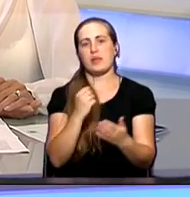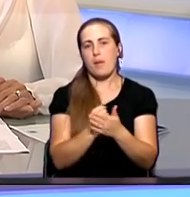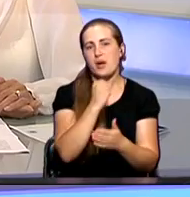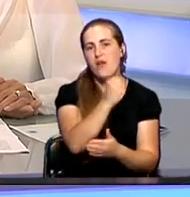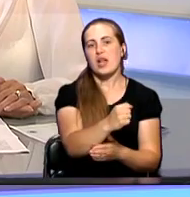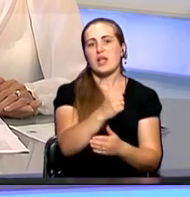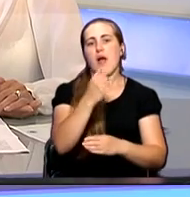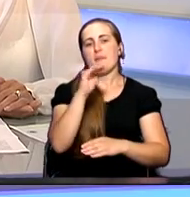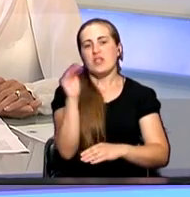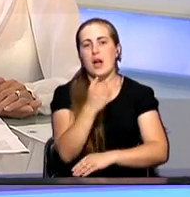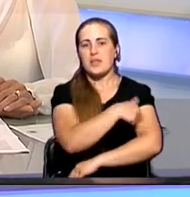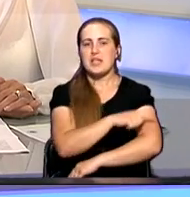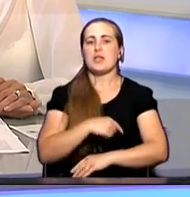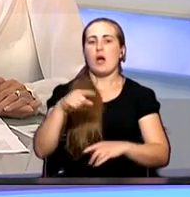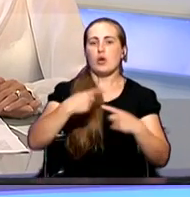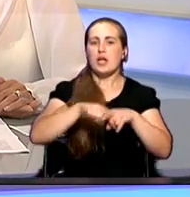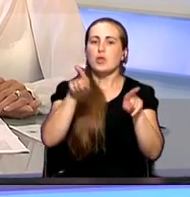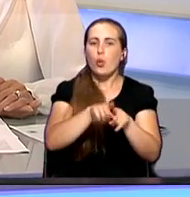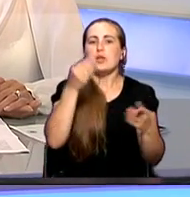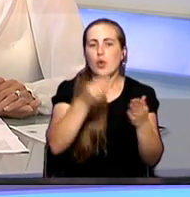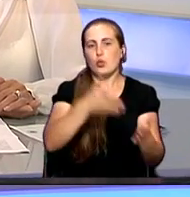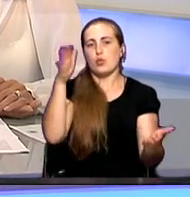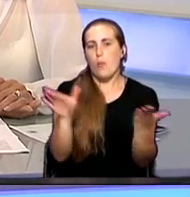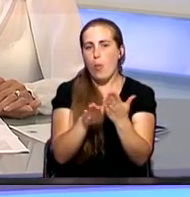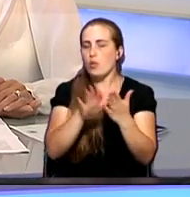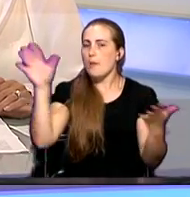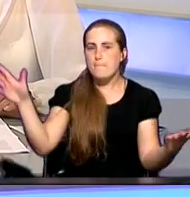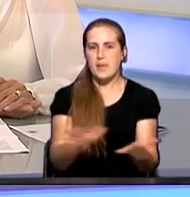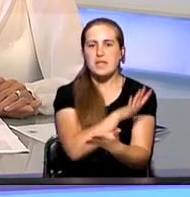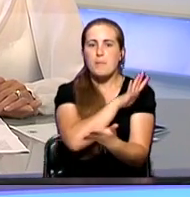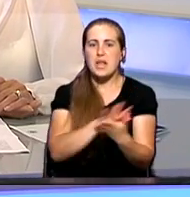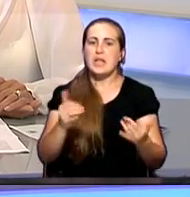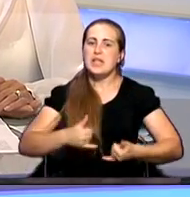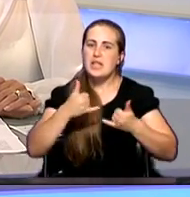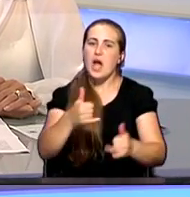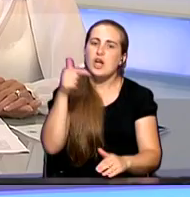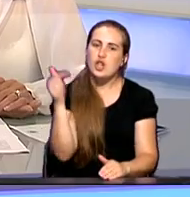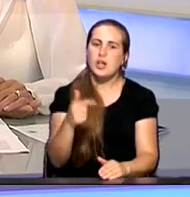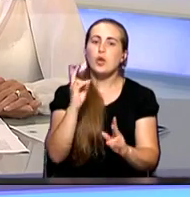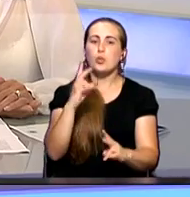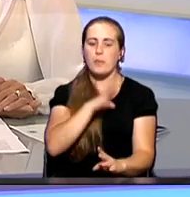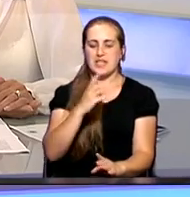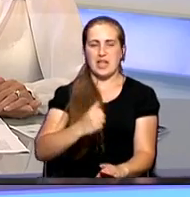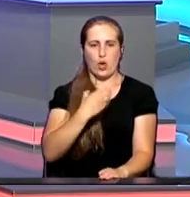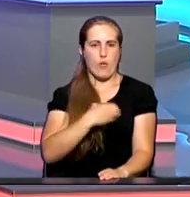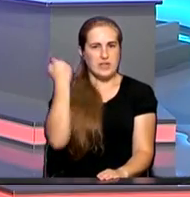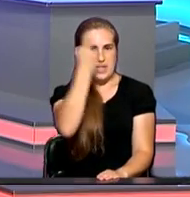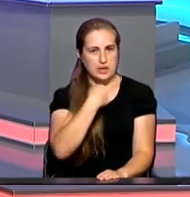медицинские организации для получения такой дорогостоящей помощи абсолютно бесплатно для гражданина, для застрахованного лица.